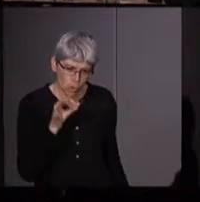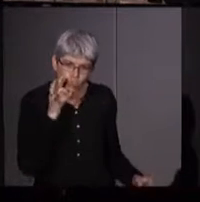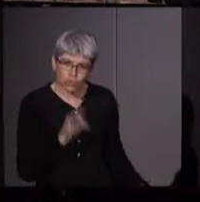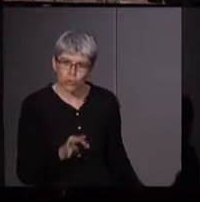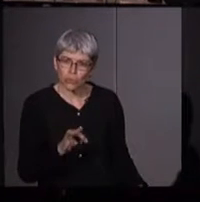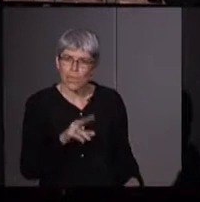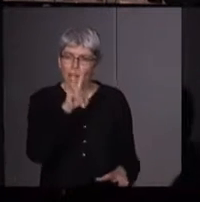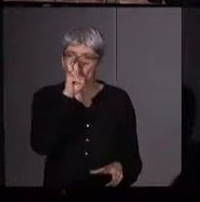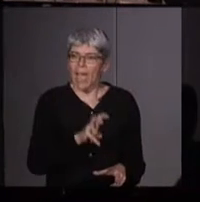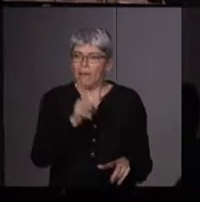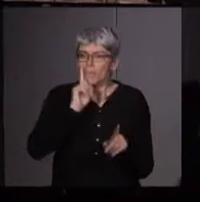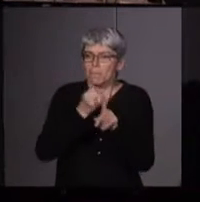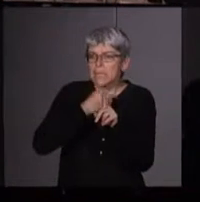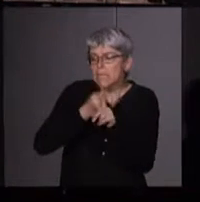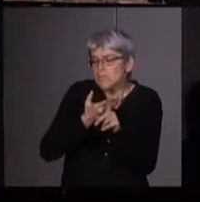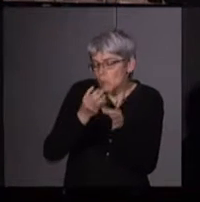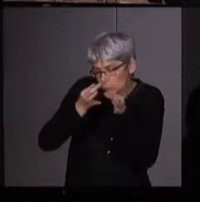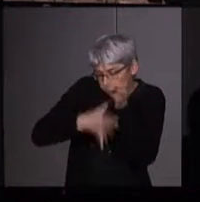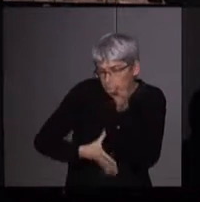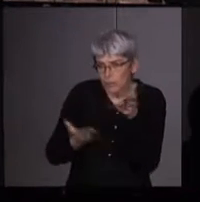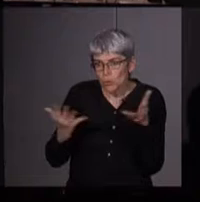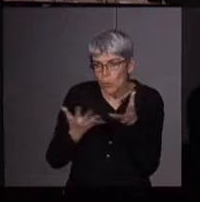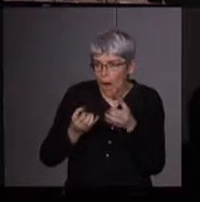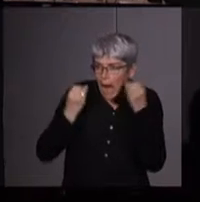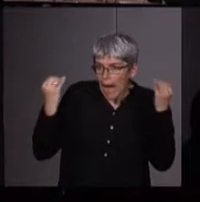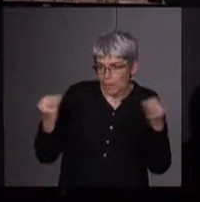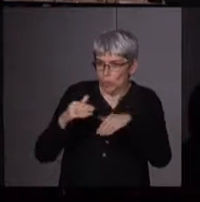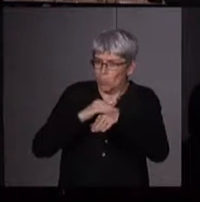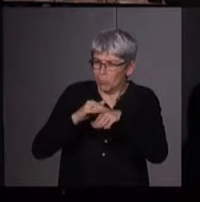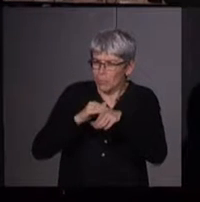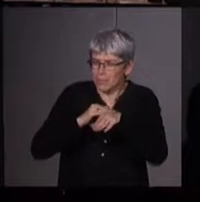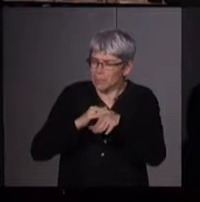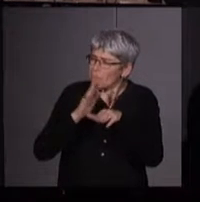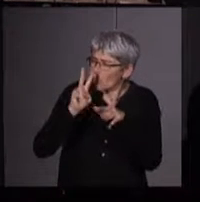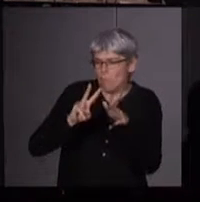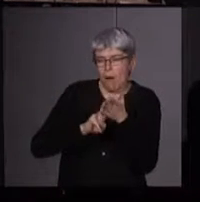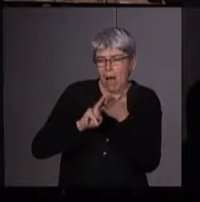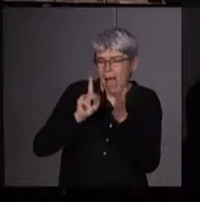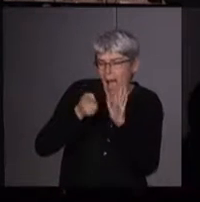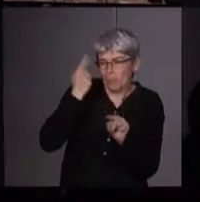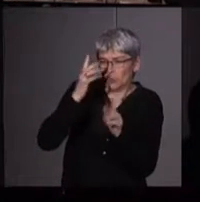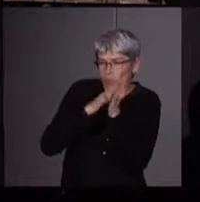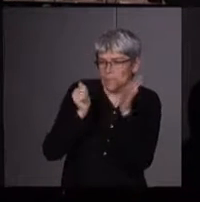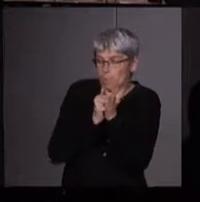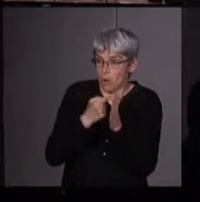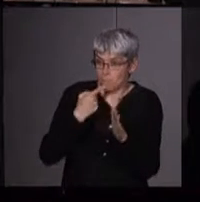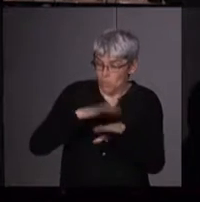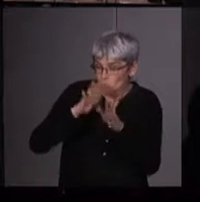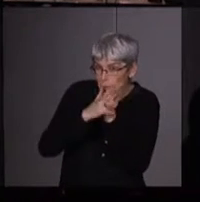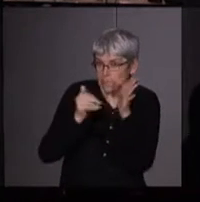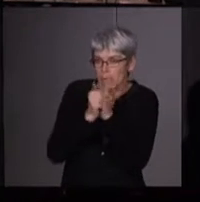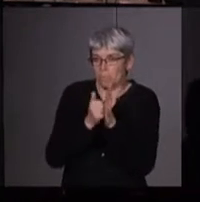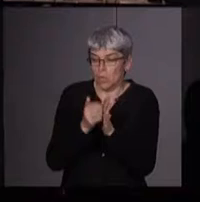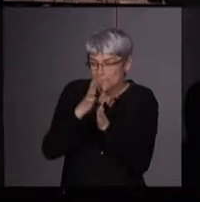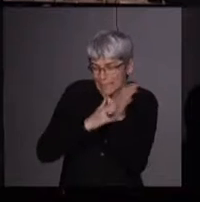l'écoféminisme amène des actions politiques très symboliques. On parle de symboles. Moi, je crois que qu'il ne s'agit